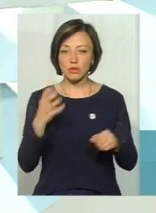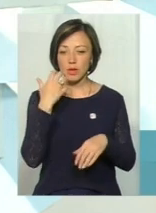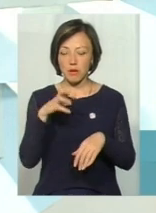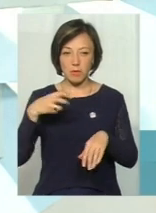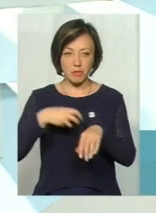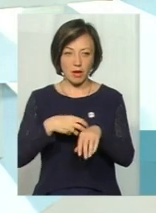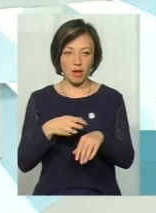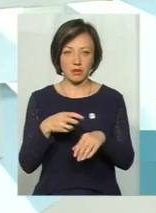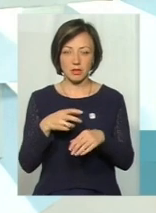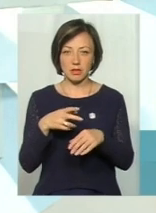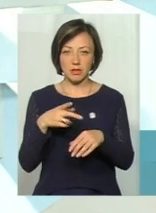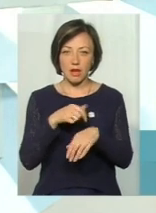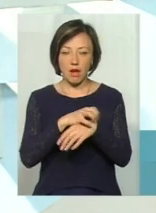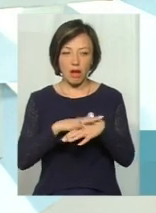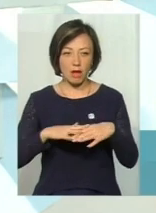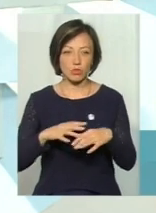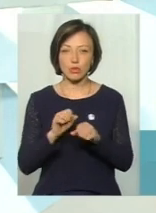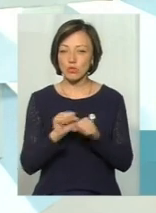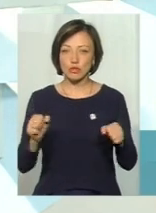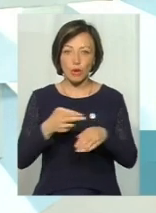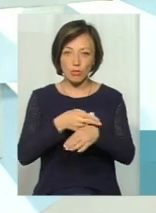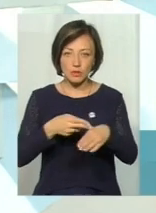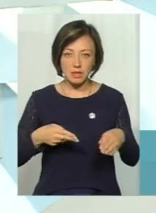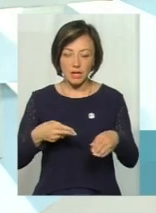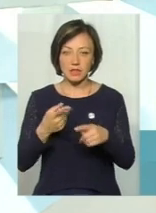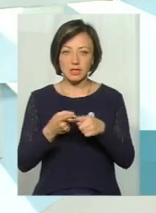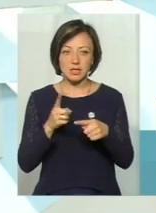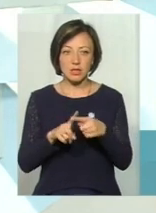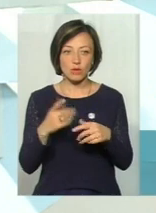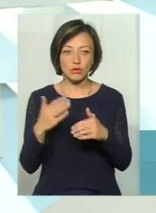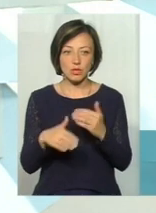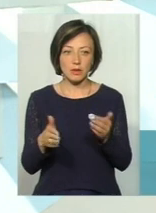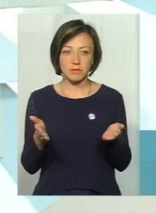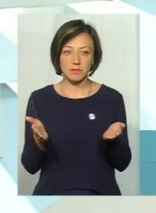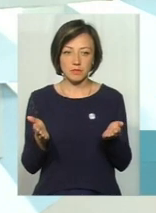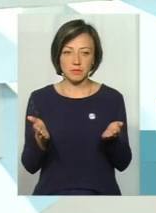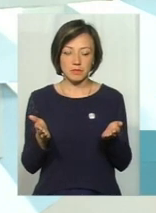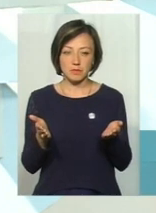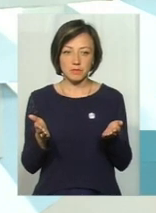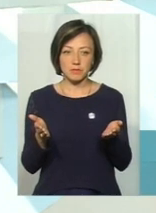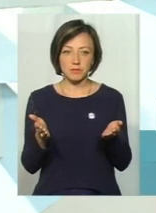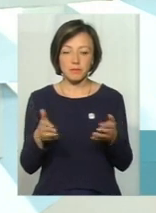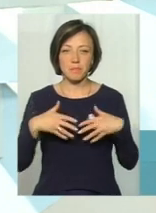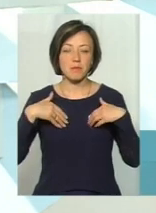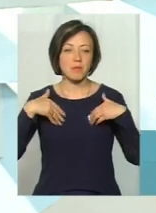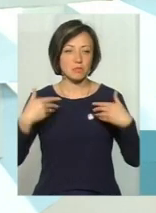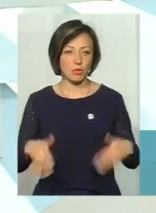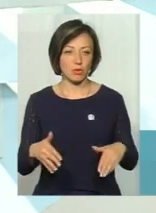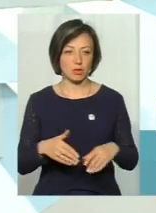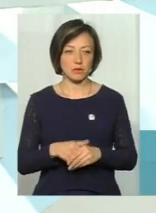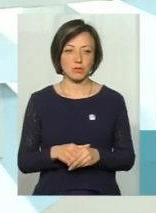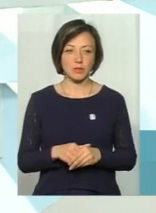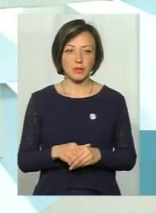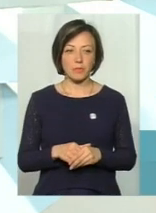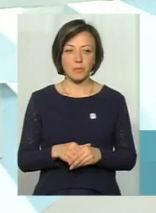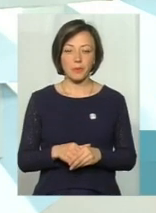рану, не можна її розлізати, випускати кров, тому що це вже, ну, якби, не буде ефективним, тому